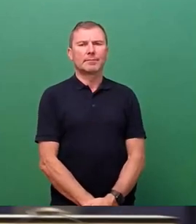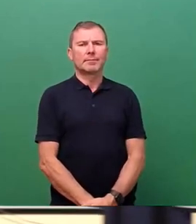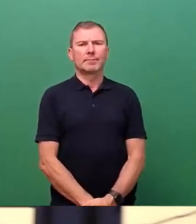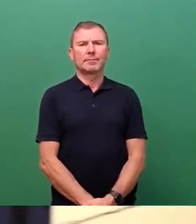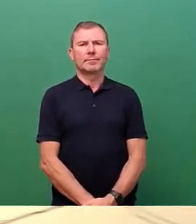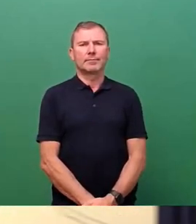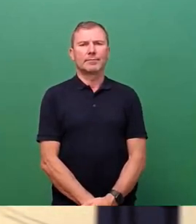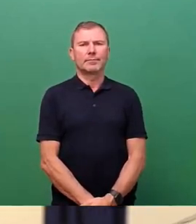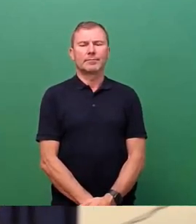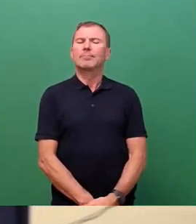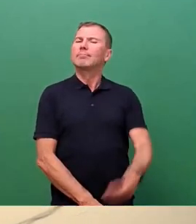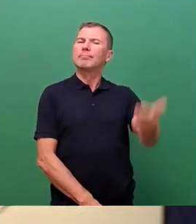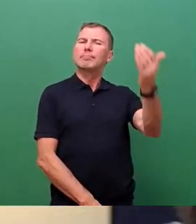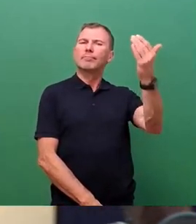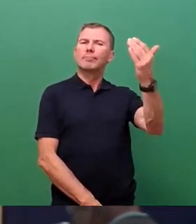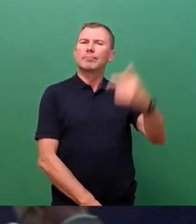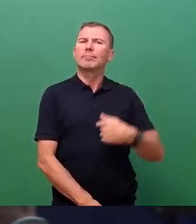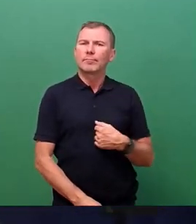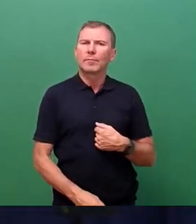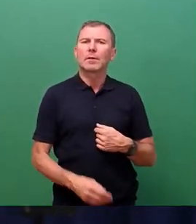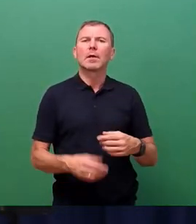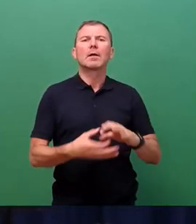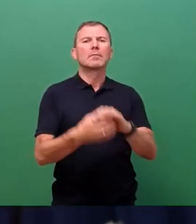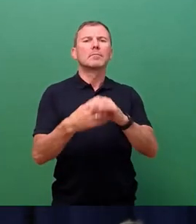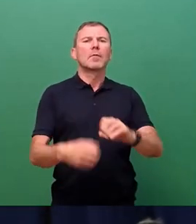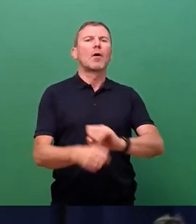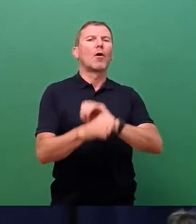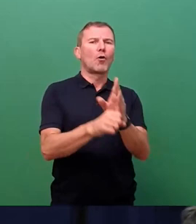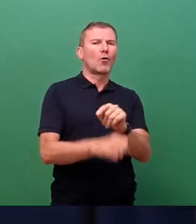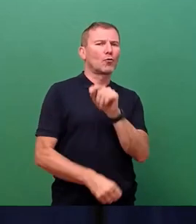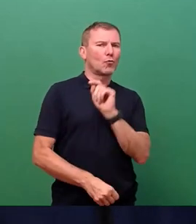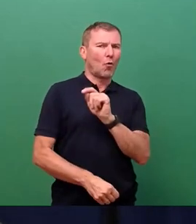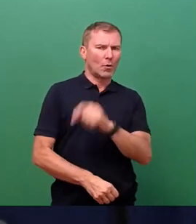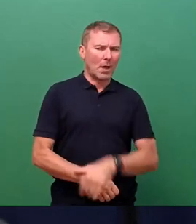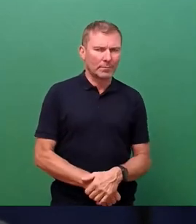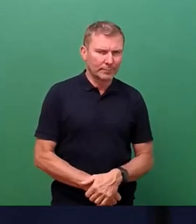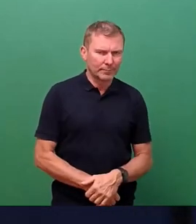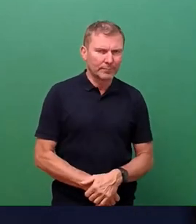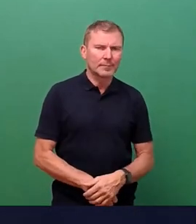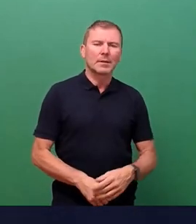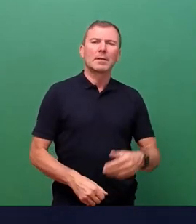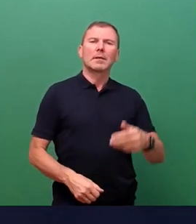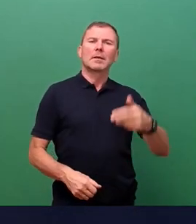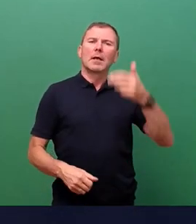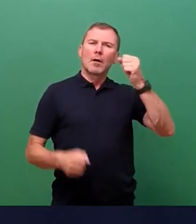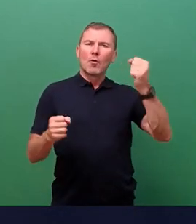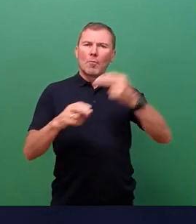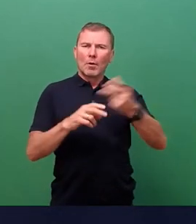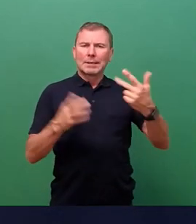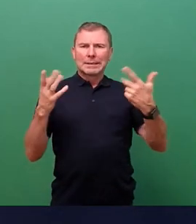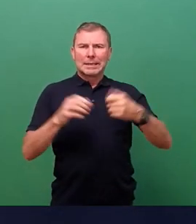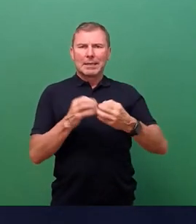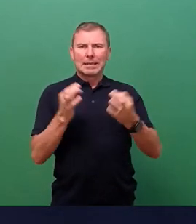Ja, kommen wir noch mal wieder zur Corona-Pandemie. Sehr geehrter Herr Oberbürgermeister, die Sieben-Tage-Inzidenz der